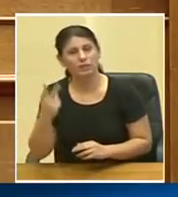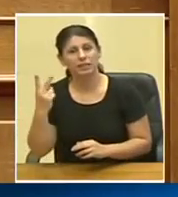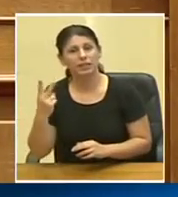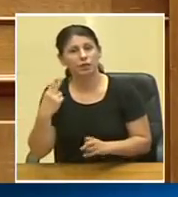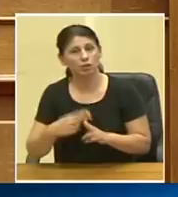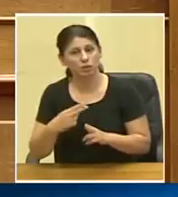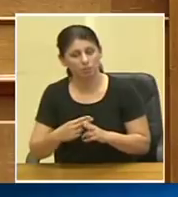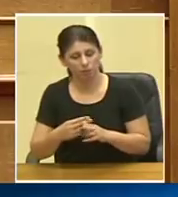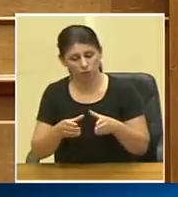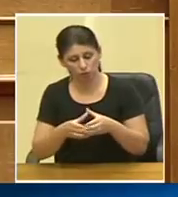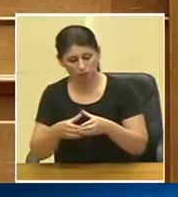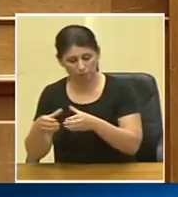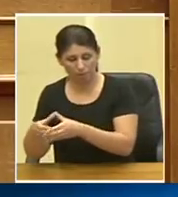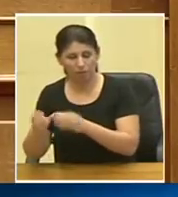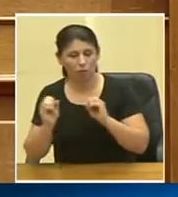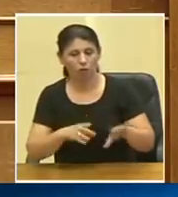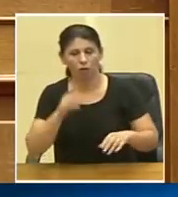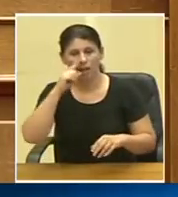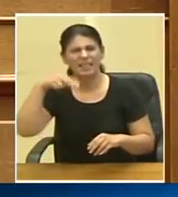κομμάτια της δωρεάς του Νιάρχου.